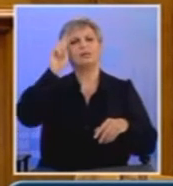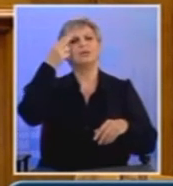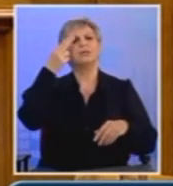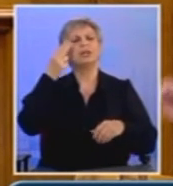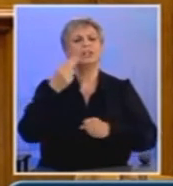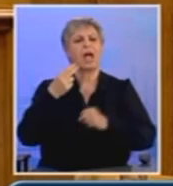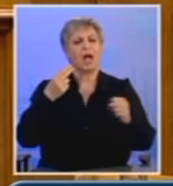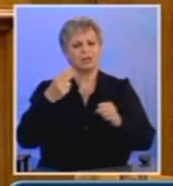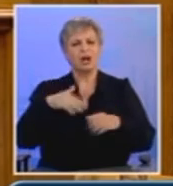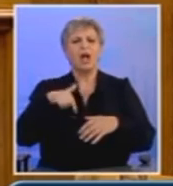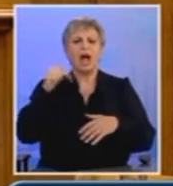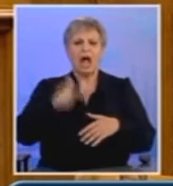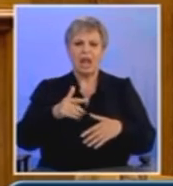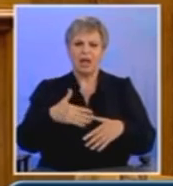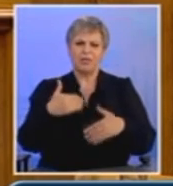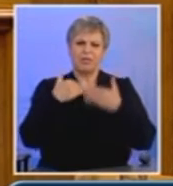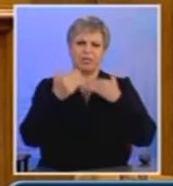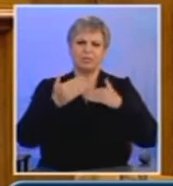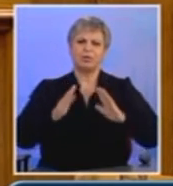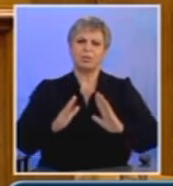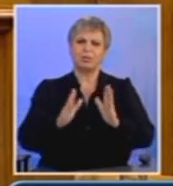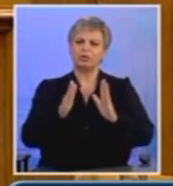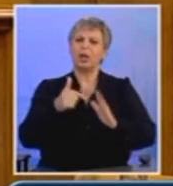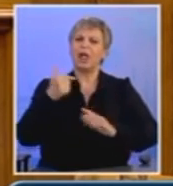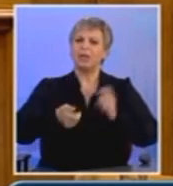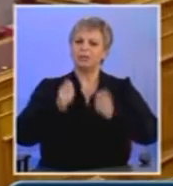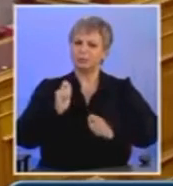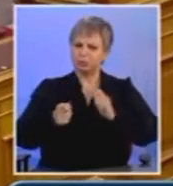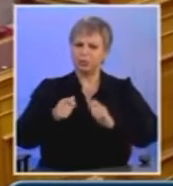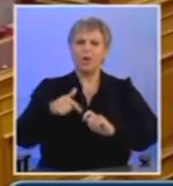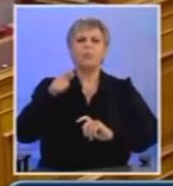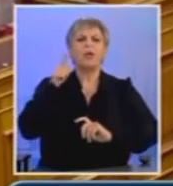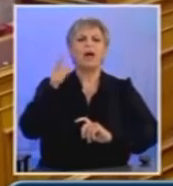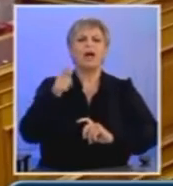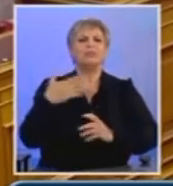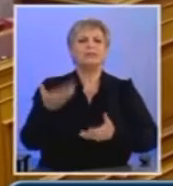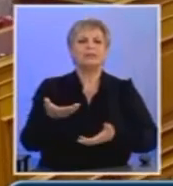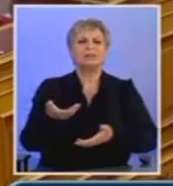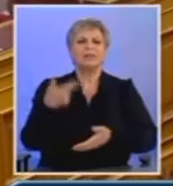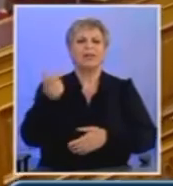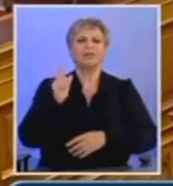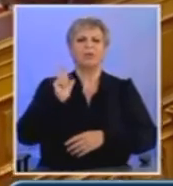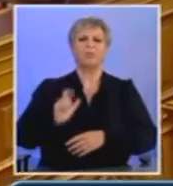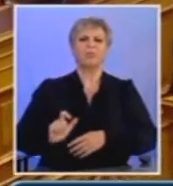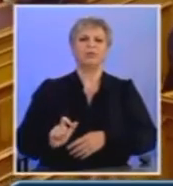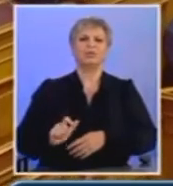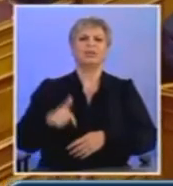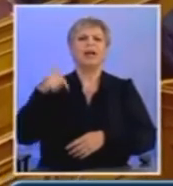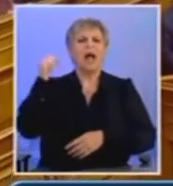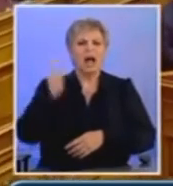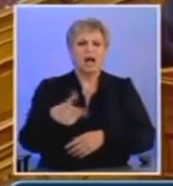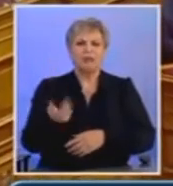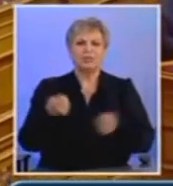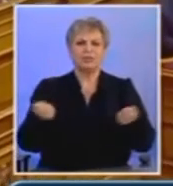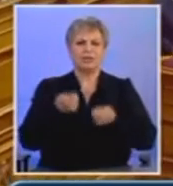νταούλια σε αυτούς που κρατούν τα κλειδιά της οικονομίας, στους μονοπωλιακούς δηλαδή ομίλους. Αποδείχθηκε ότι